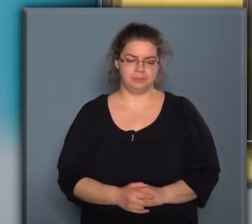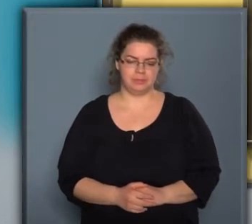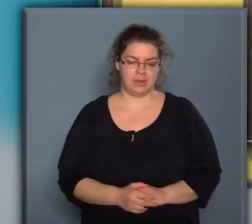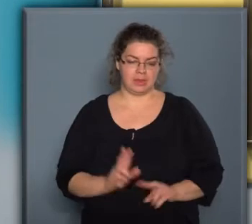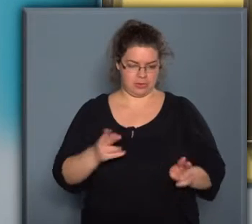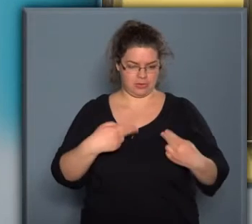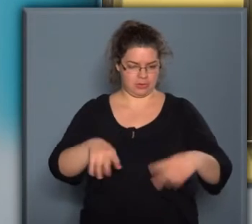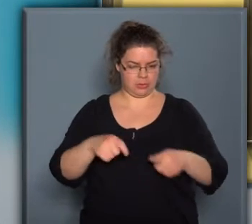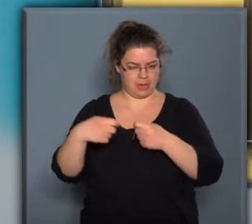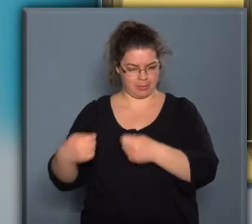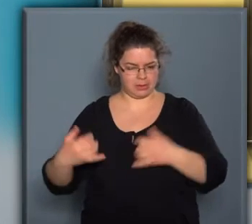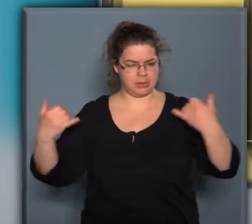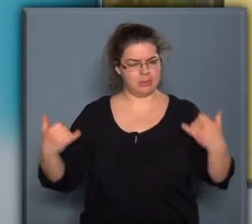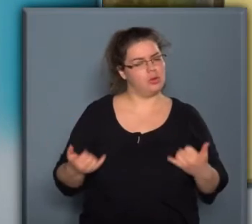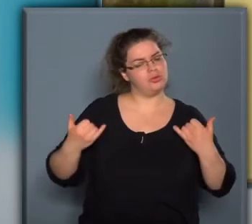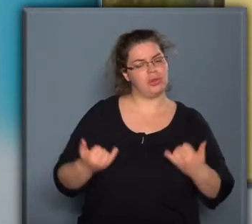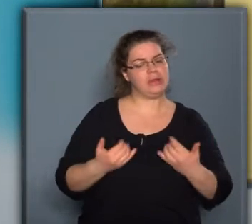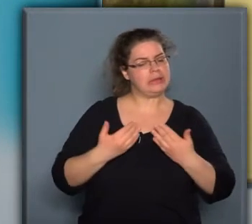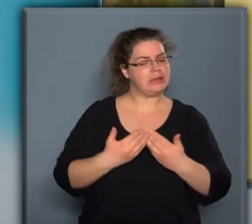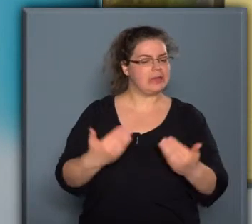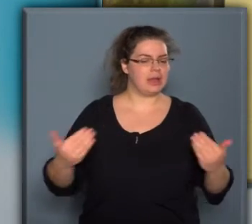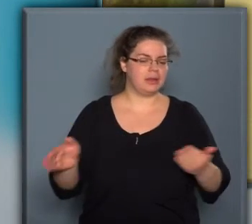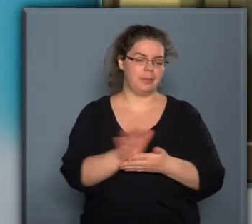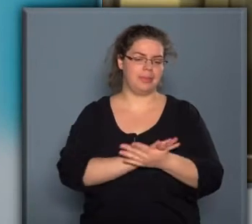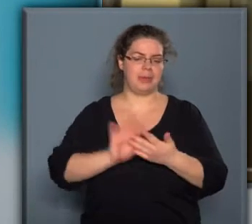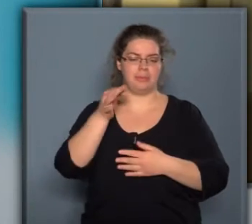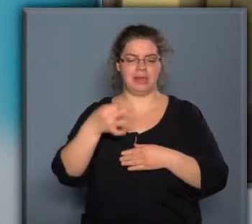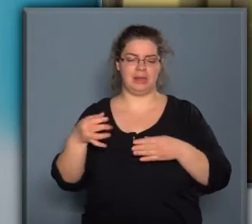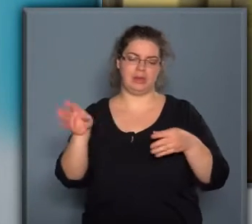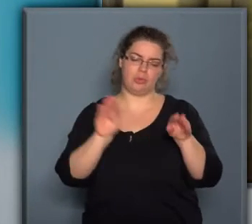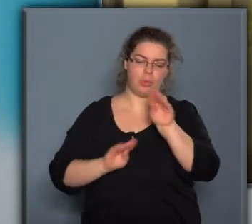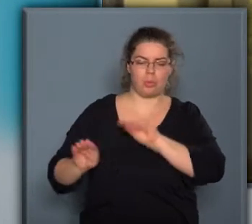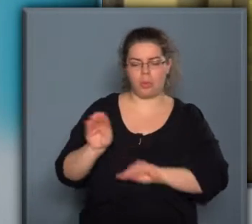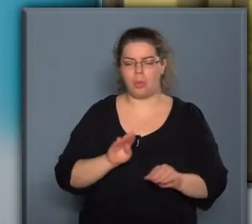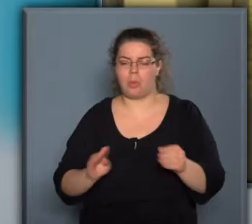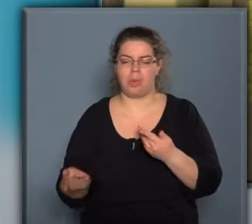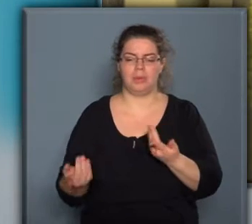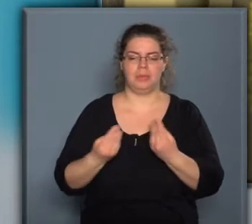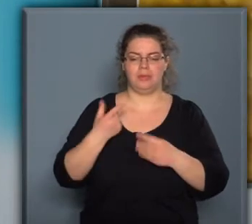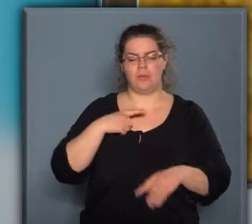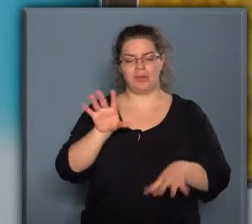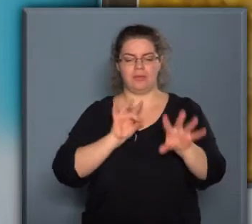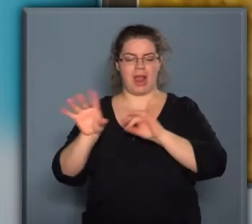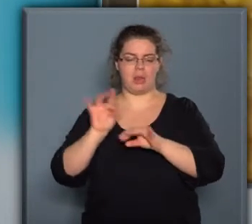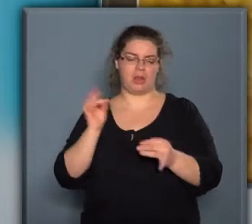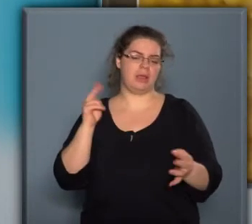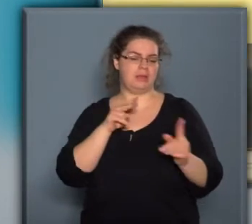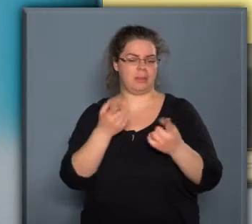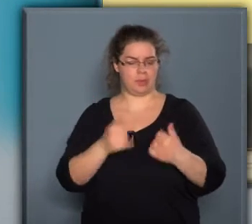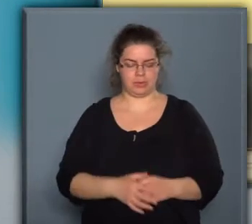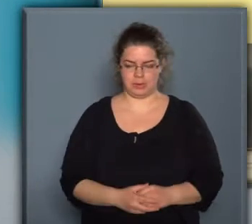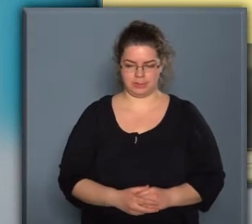És tovább is lehessen adni. A mostani kiállítás milyen pillanatok összességét mutatja be? Mi volt a válogatásnak a szempontja?